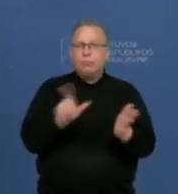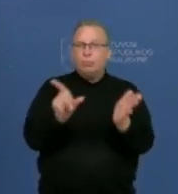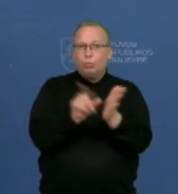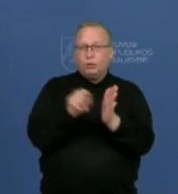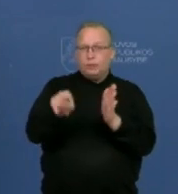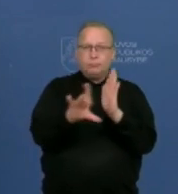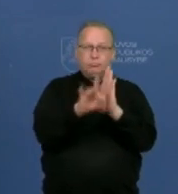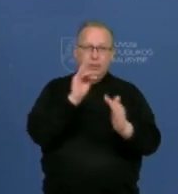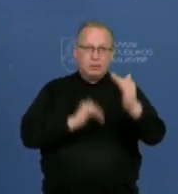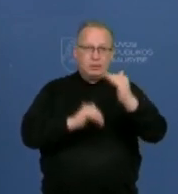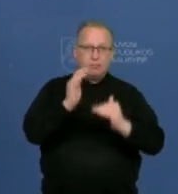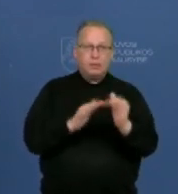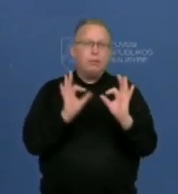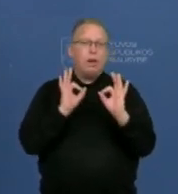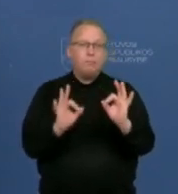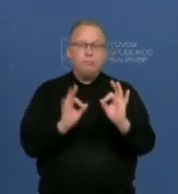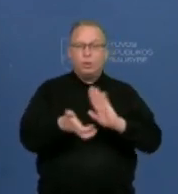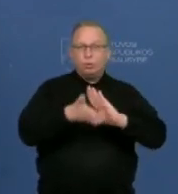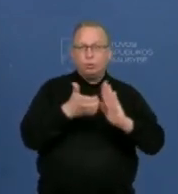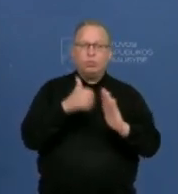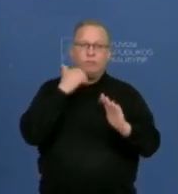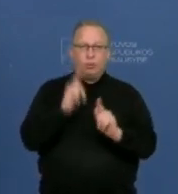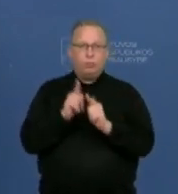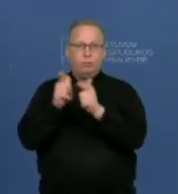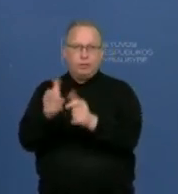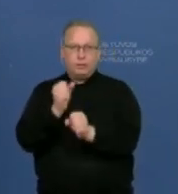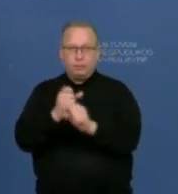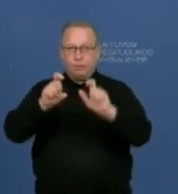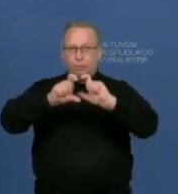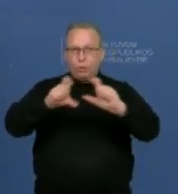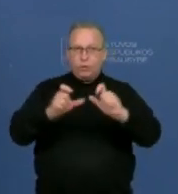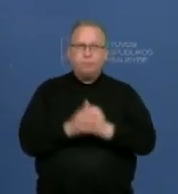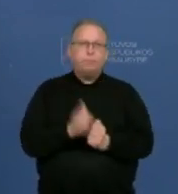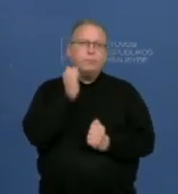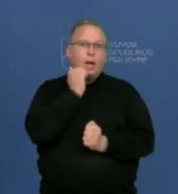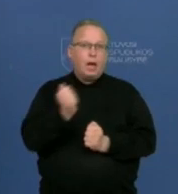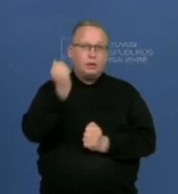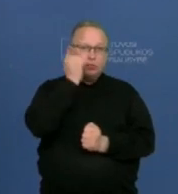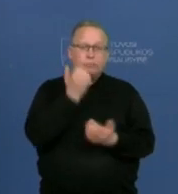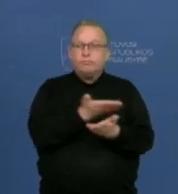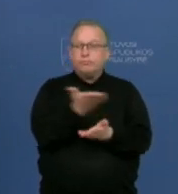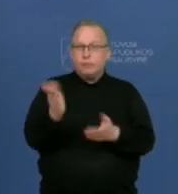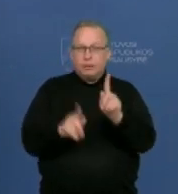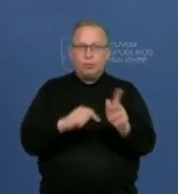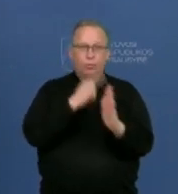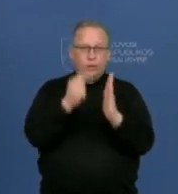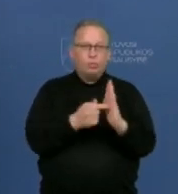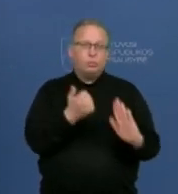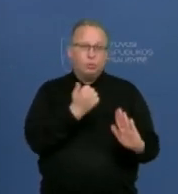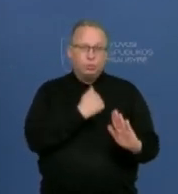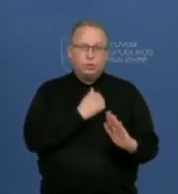specializacijas, kurių iš tikrųjų trūksta, o vėliau nueiti dirbti į mokyklas. Ačiū, jeigu turėsite klausimų, mėlai atsakysiu.